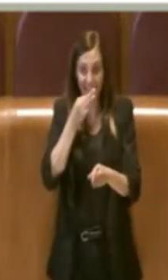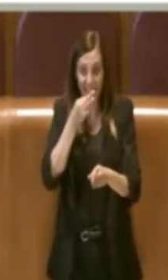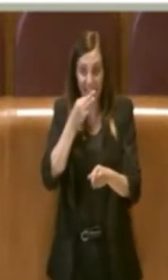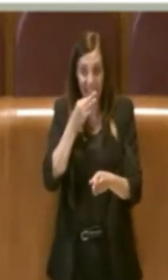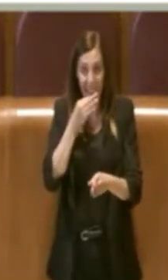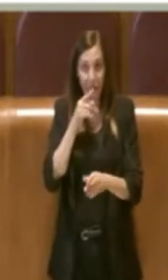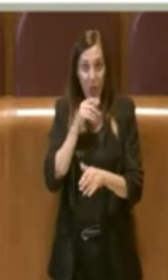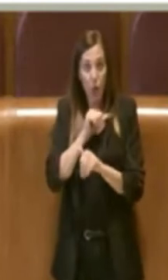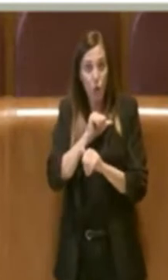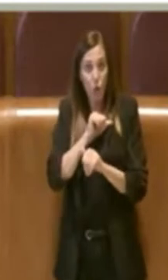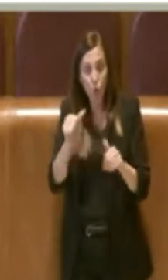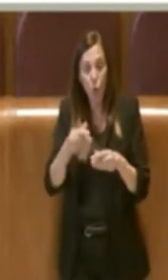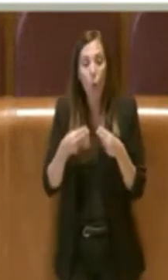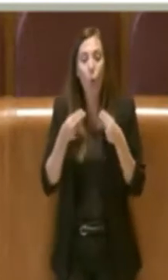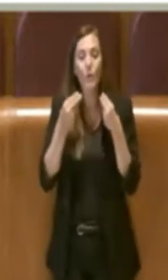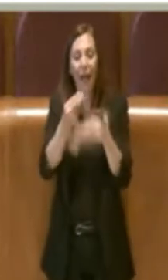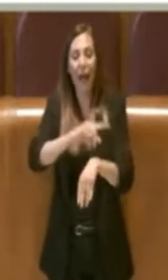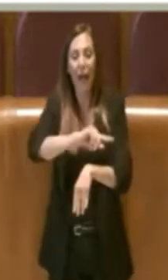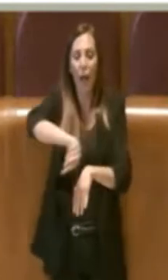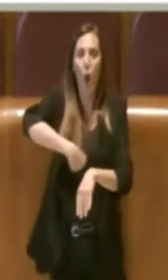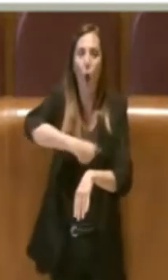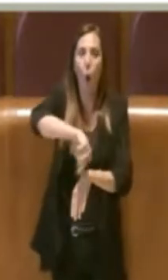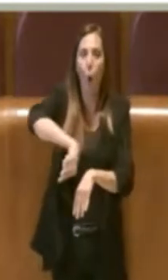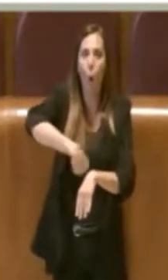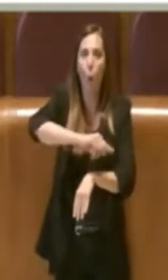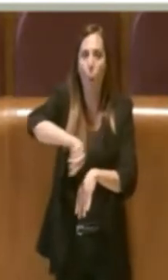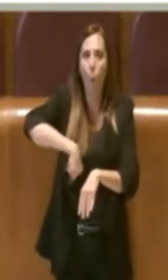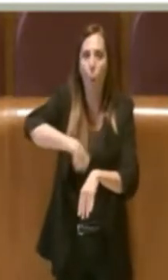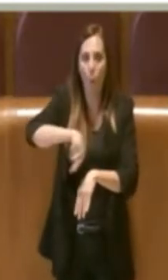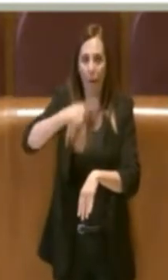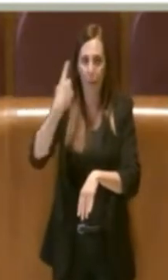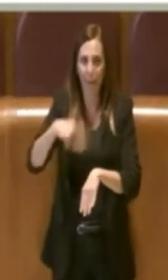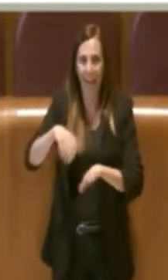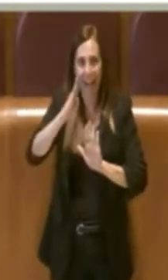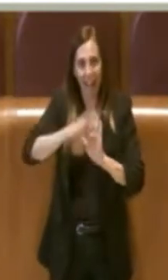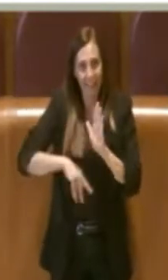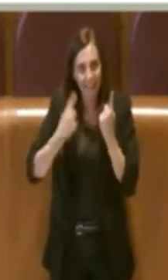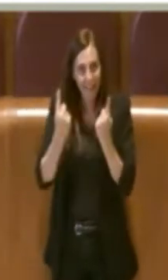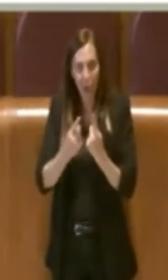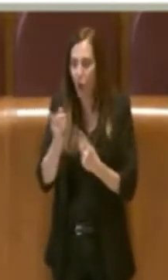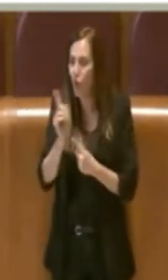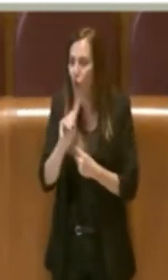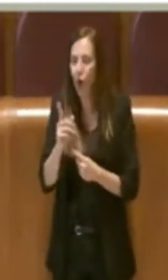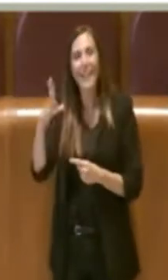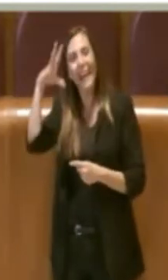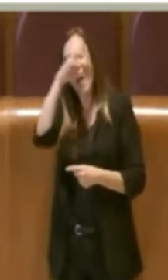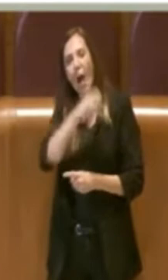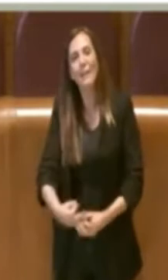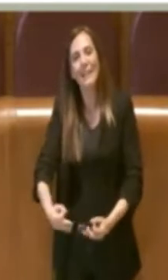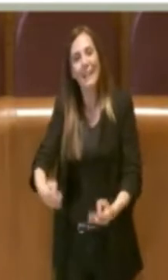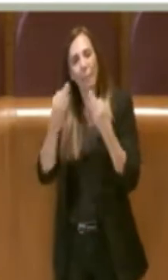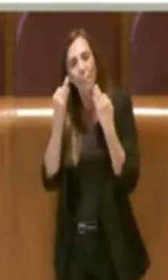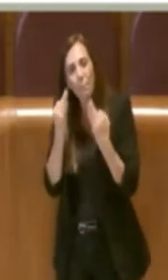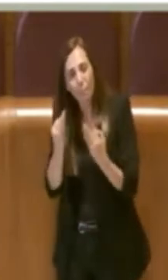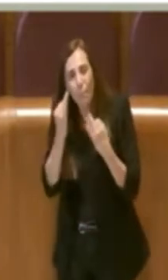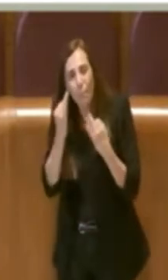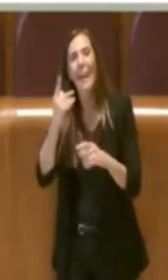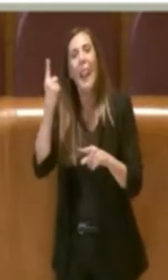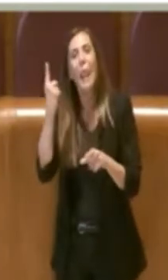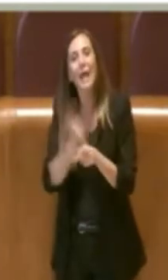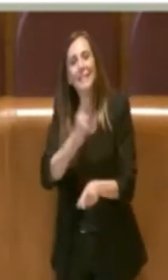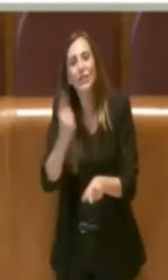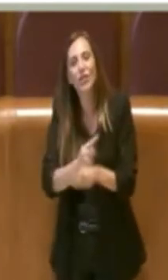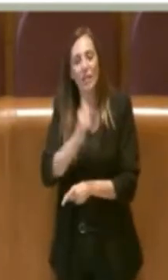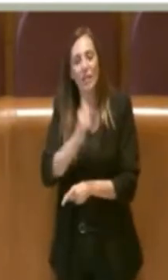semplicemente di fornire ore per abbattere liste di attesa, ma di saper comprendere meglio le effettive necessità dei